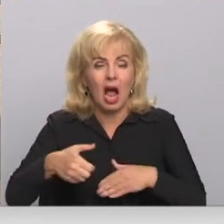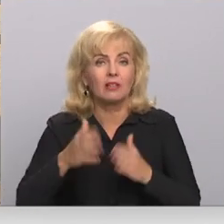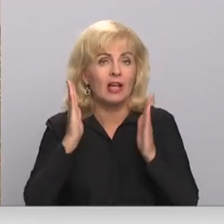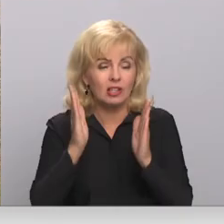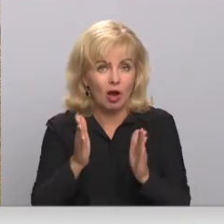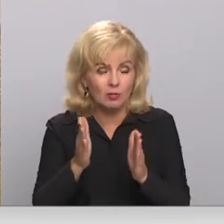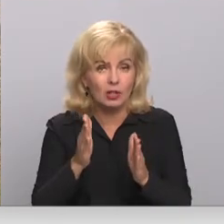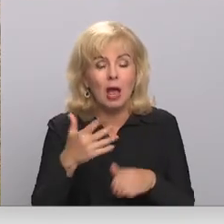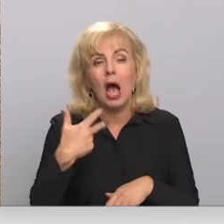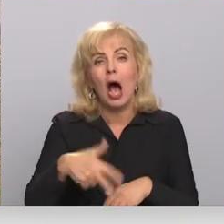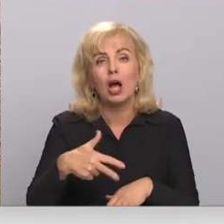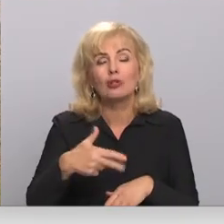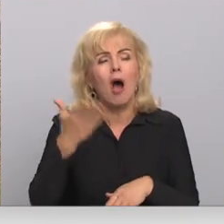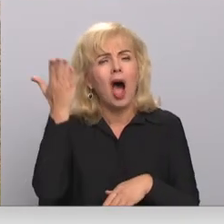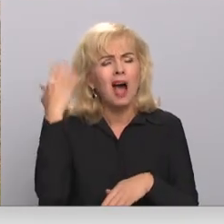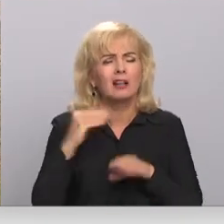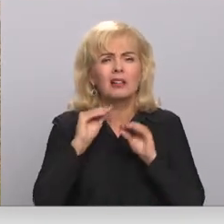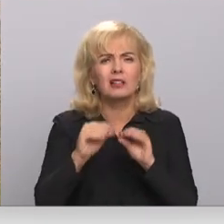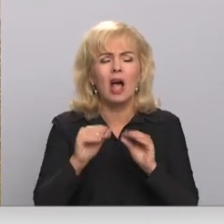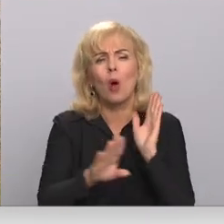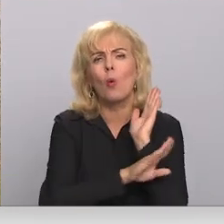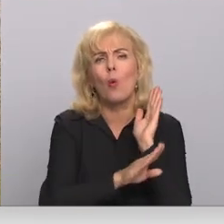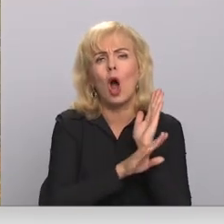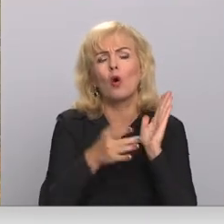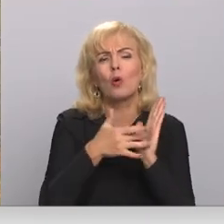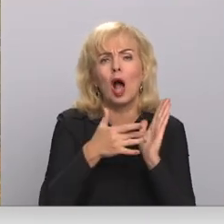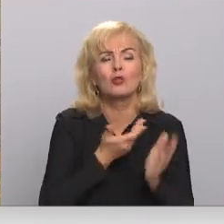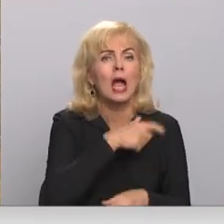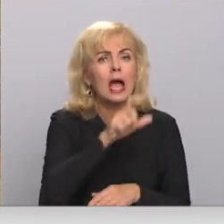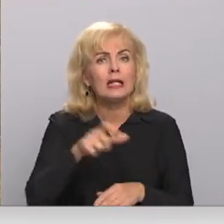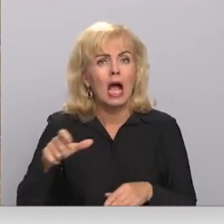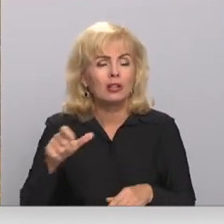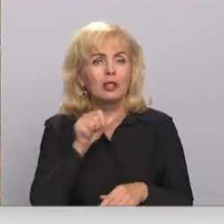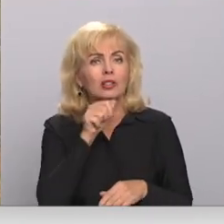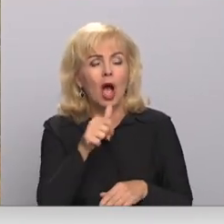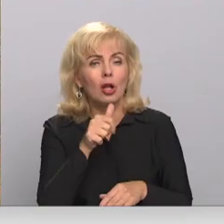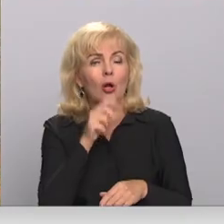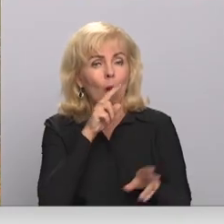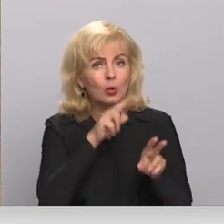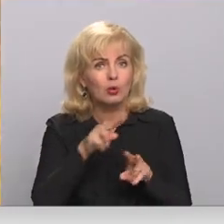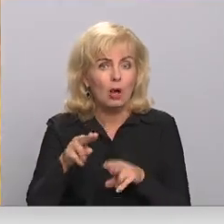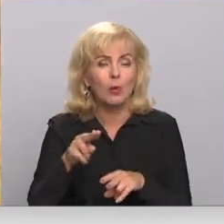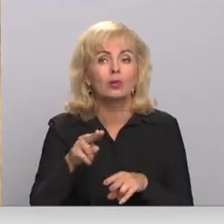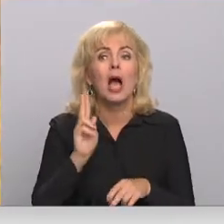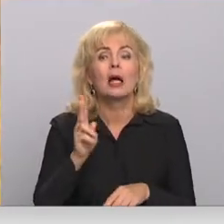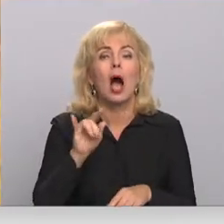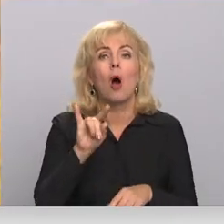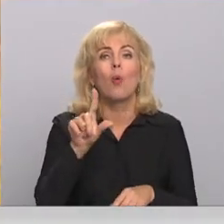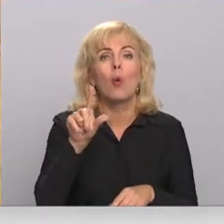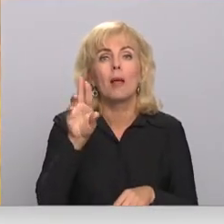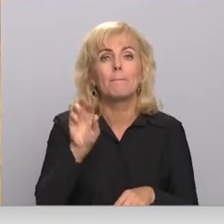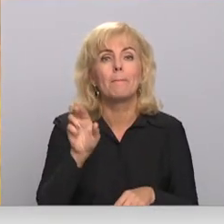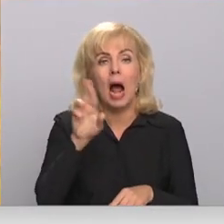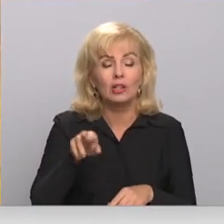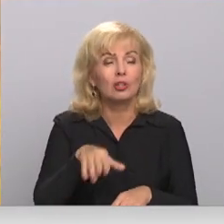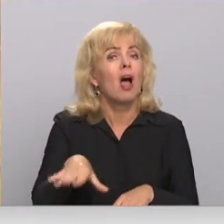pirms vairāk nekā 80 gadiem stādīt kastaņu aleju. Iedzīvotāji teica, ka apzaļumošanu uzraudzīs Kārlis Ulmanis. Visas iepriecina, ka ir